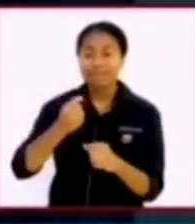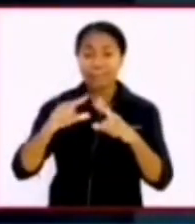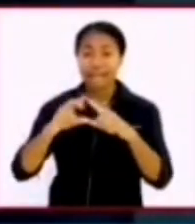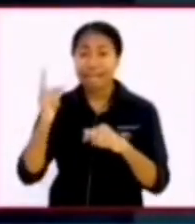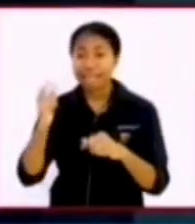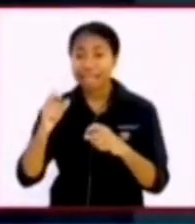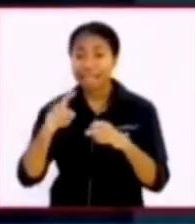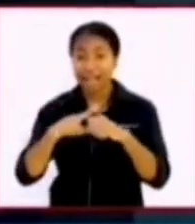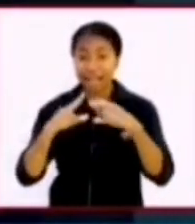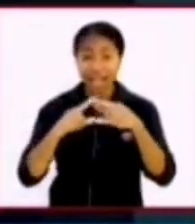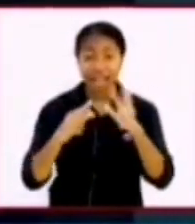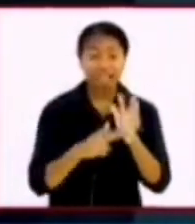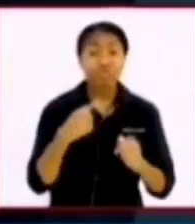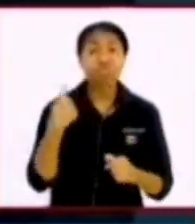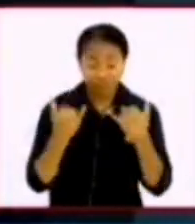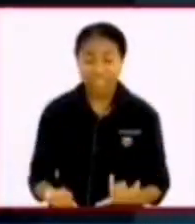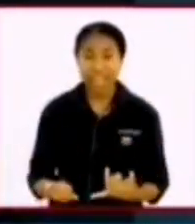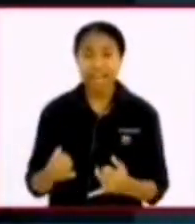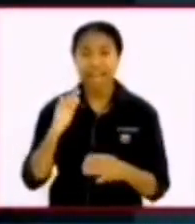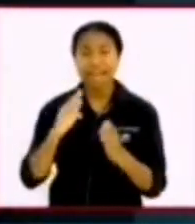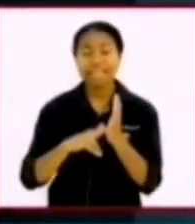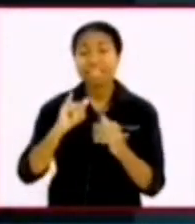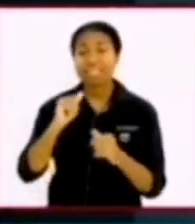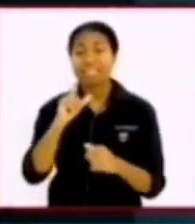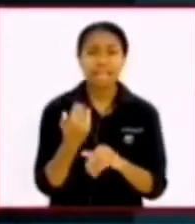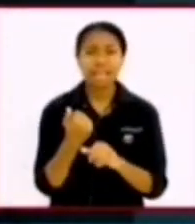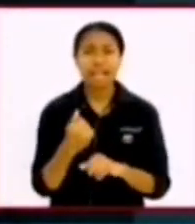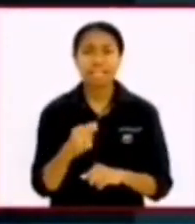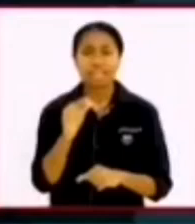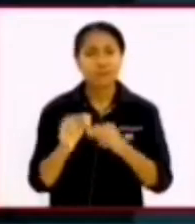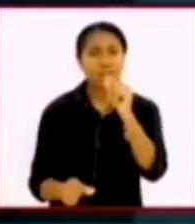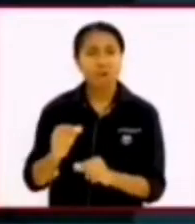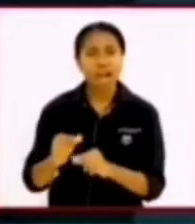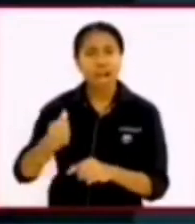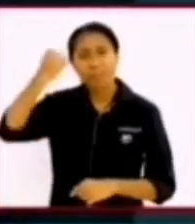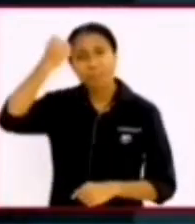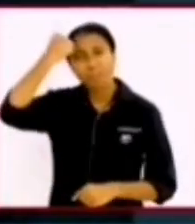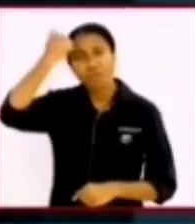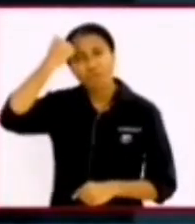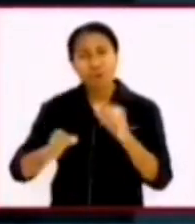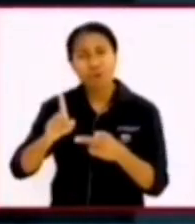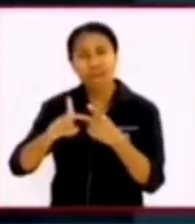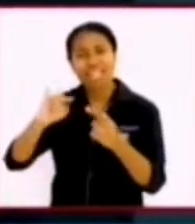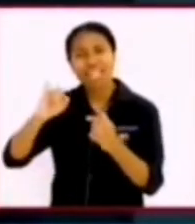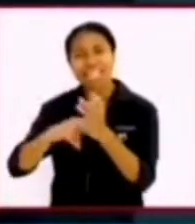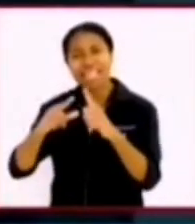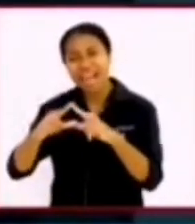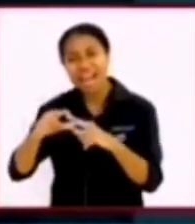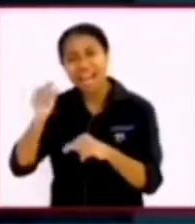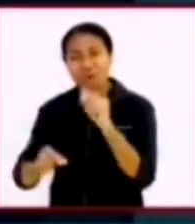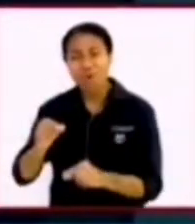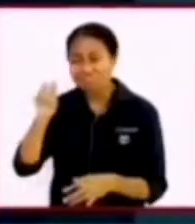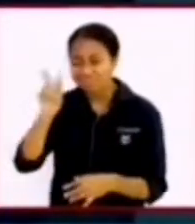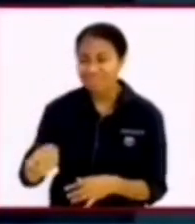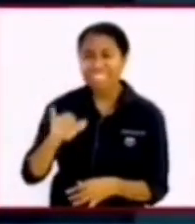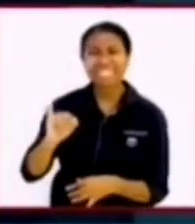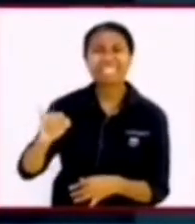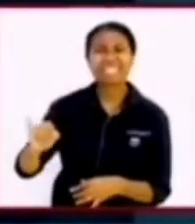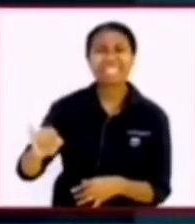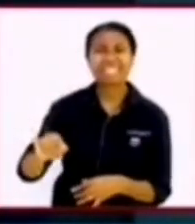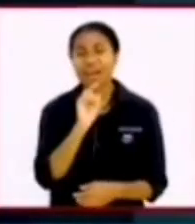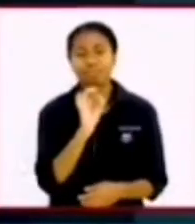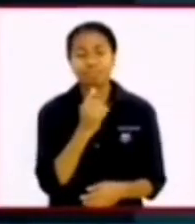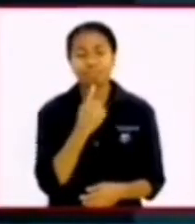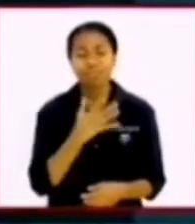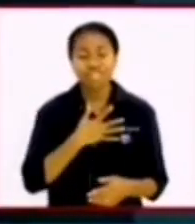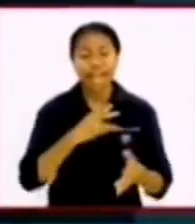ini Injil boleh sampai kepada kita tidak terlepas dari orang-orang bodoh orang-orang hina orang-orang yang dianggap jijik dan tidak ada